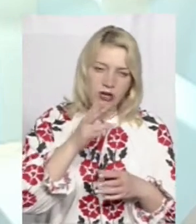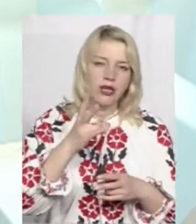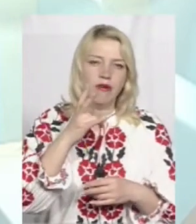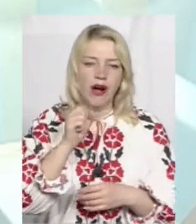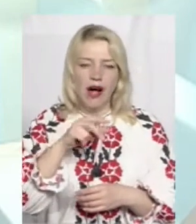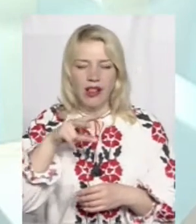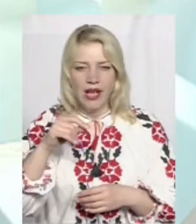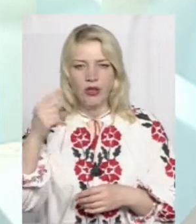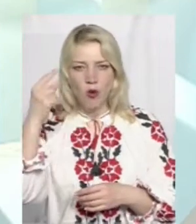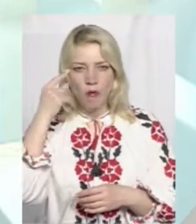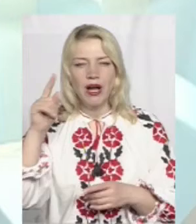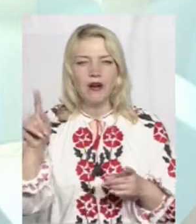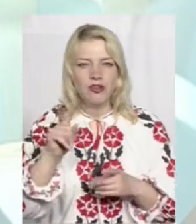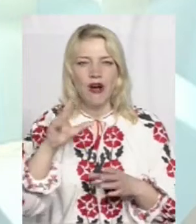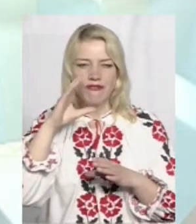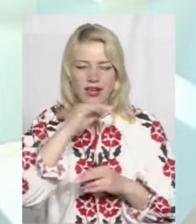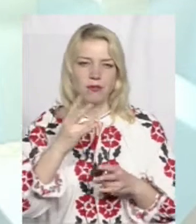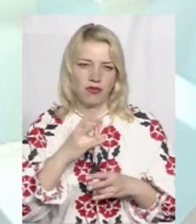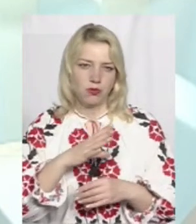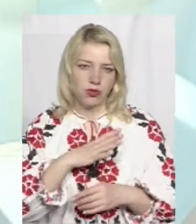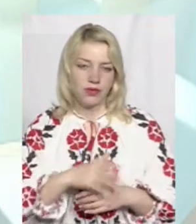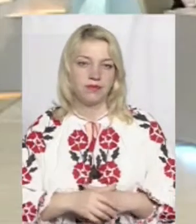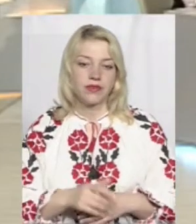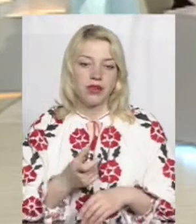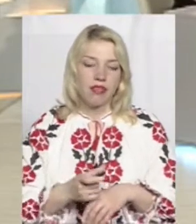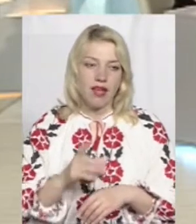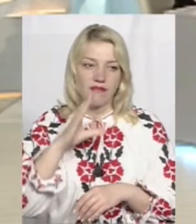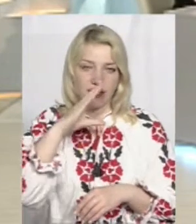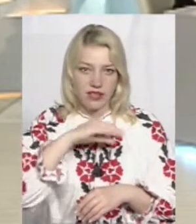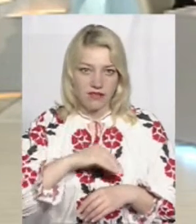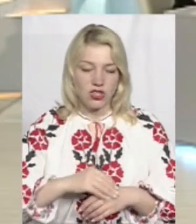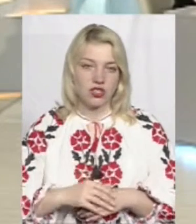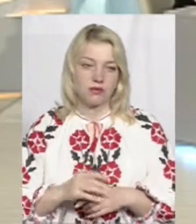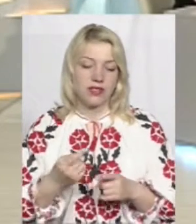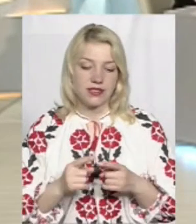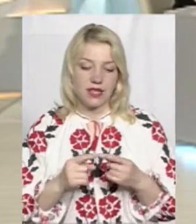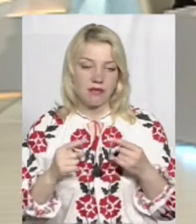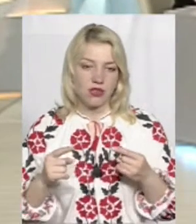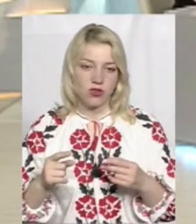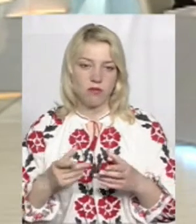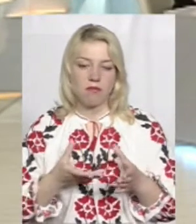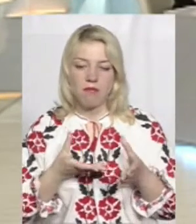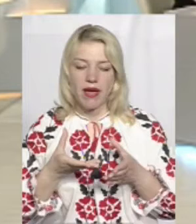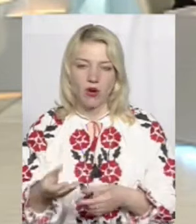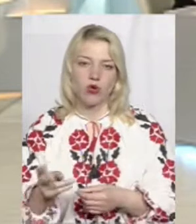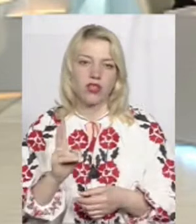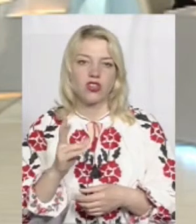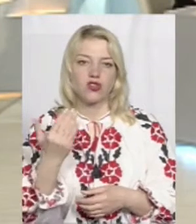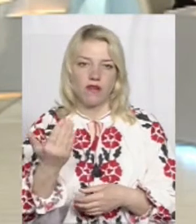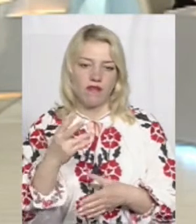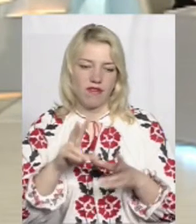думаю, що ефект має бути. Ну, найефективнішим з цих методів переконання що вважаєте?